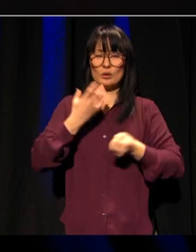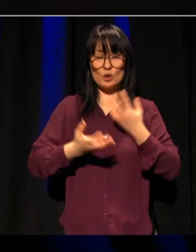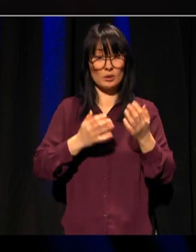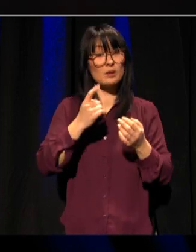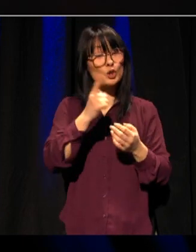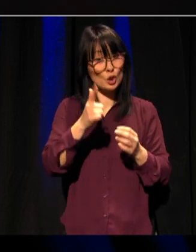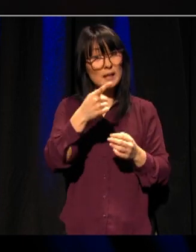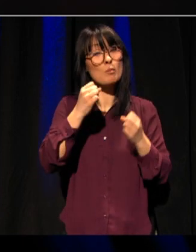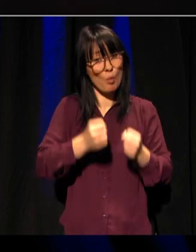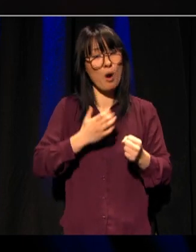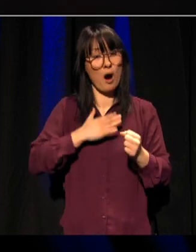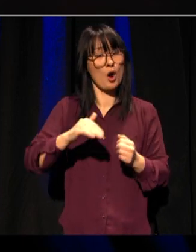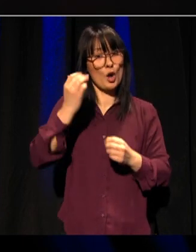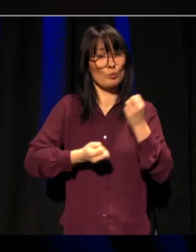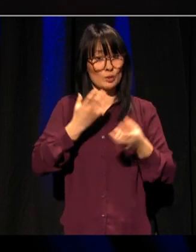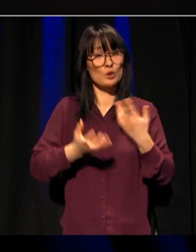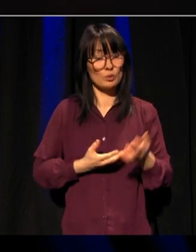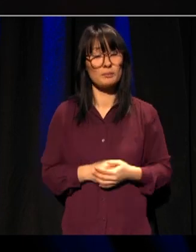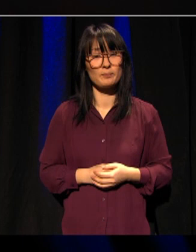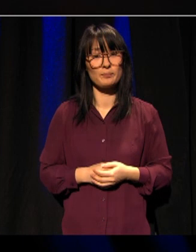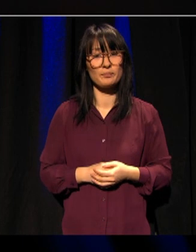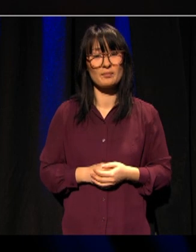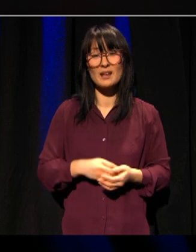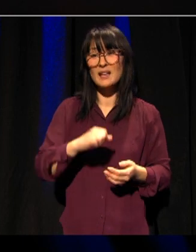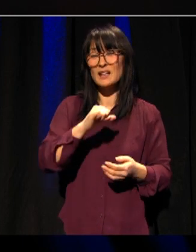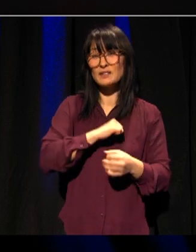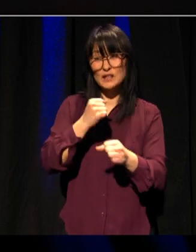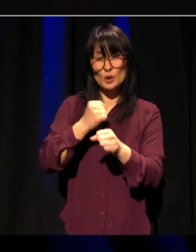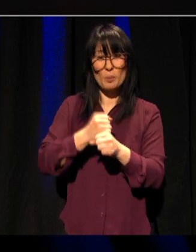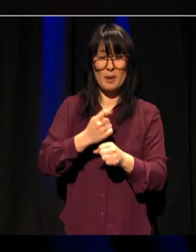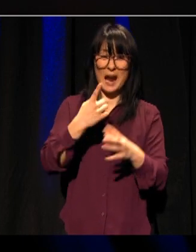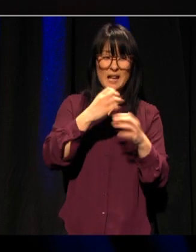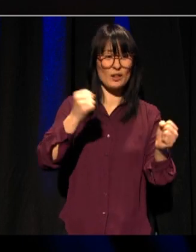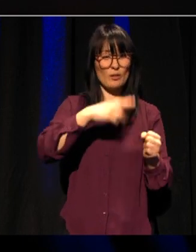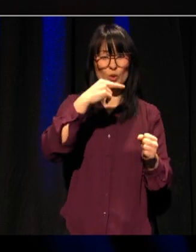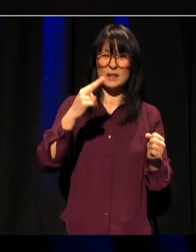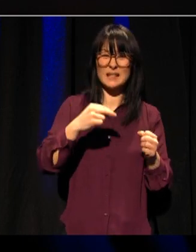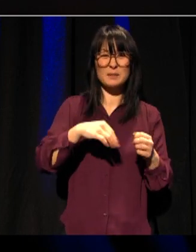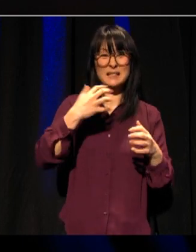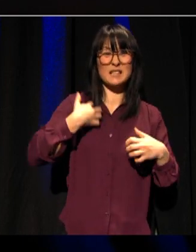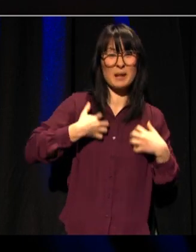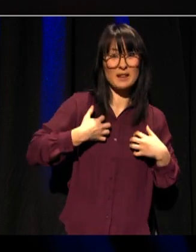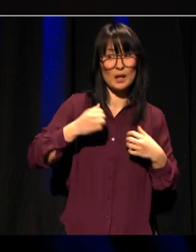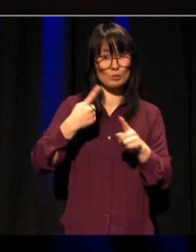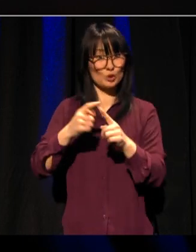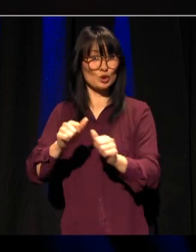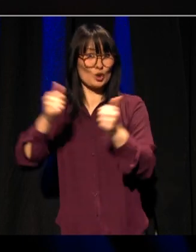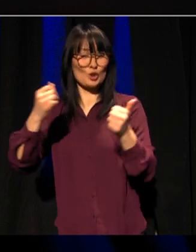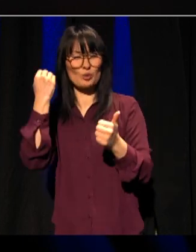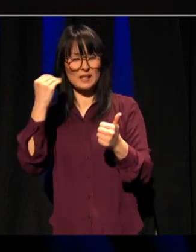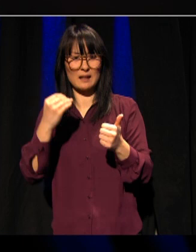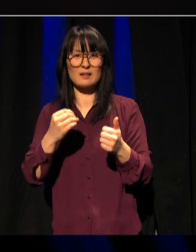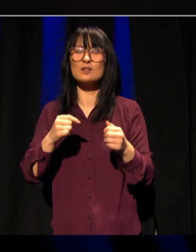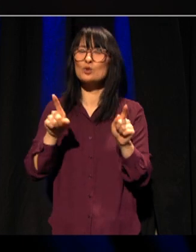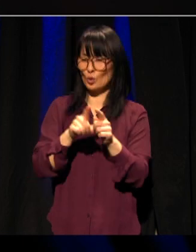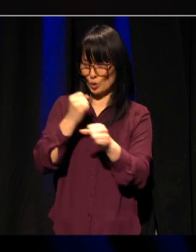En lederjobb på Norges største og mest spennende universitet skal være attraktiv Og vi stiller